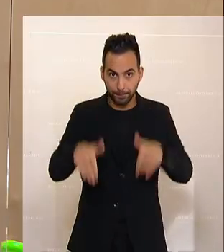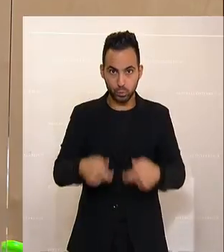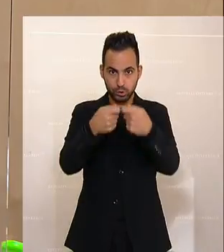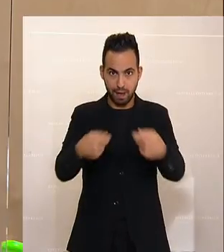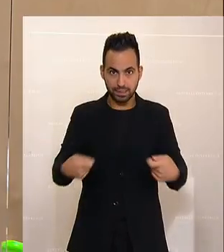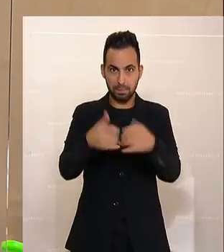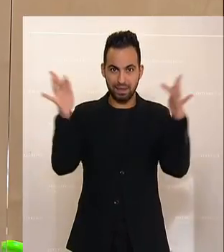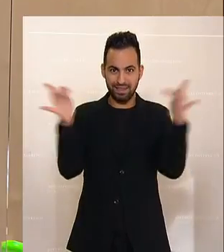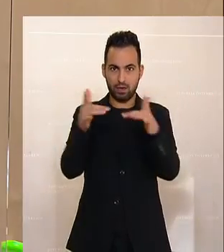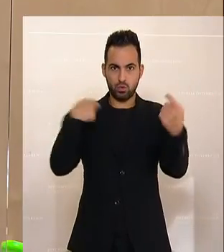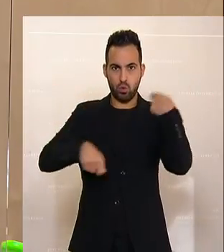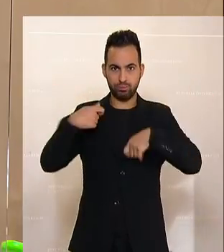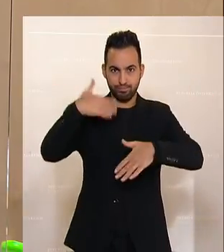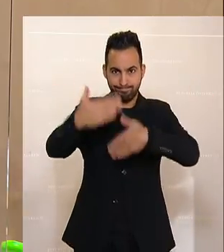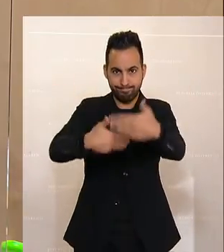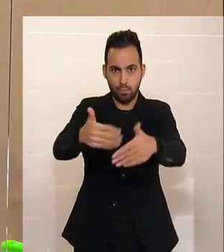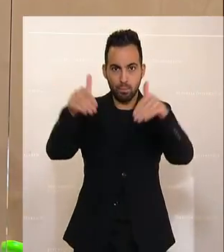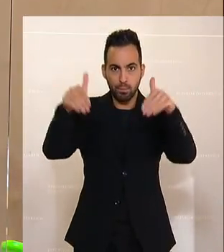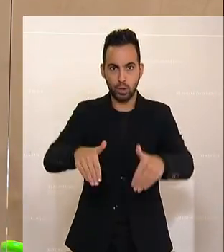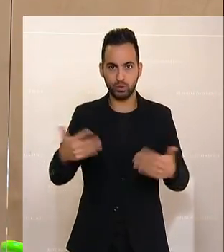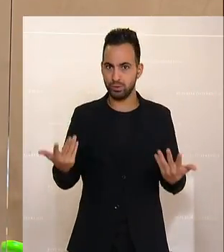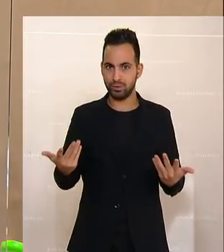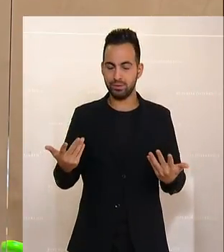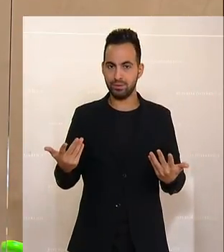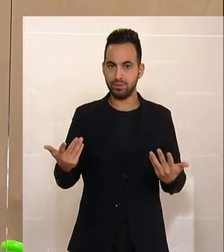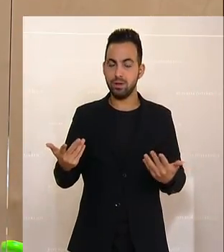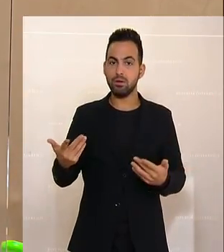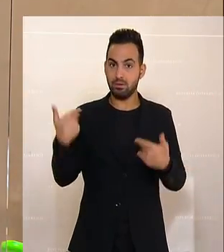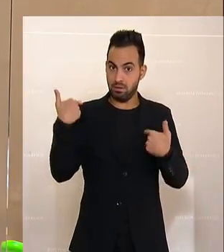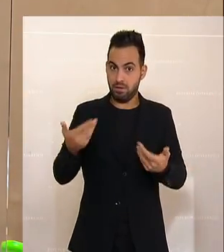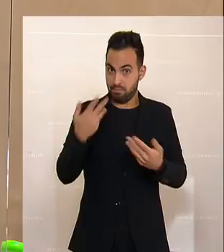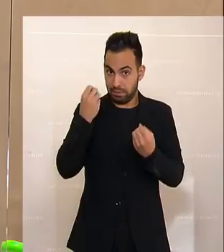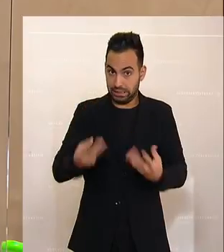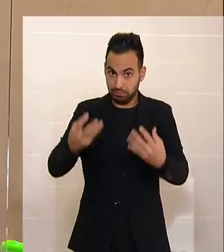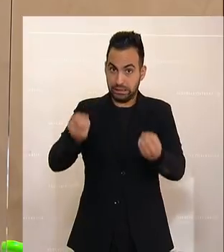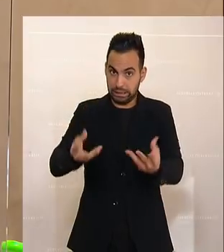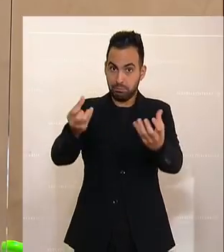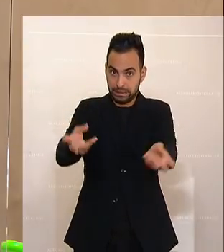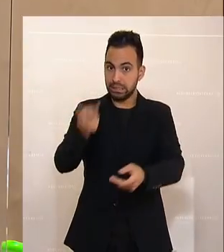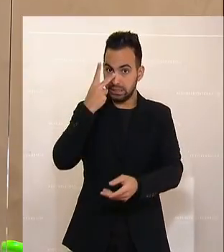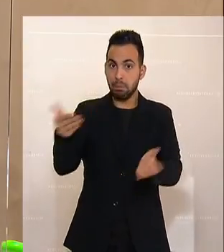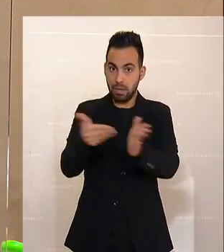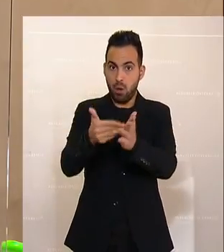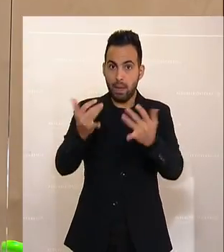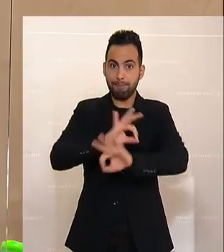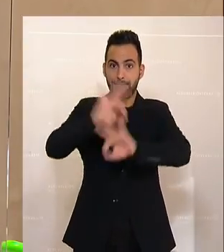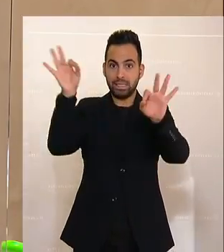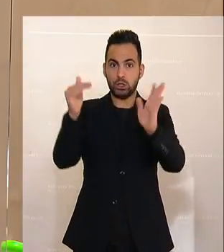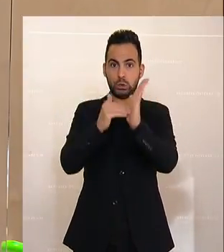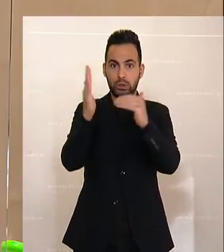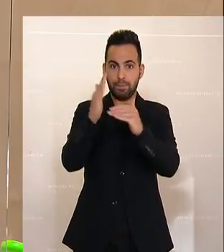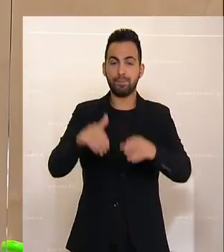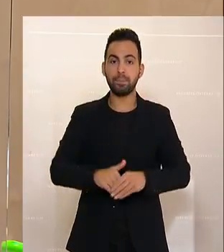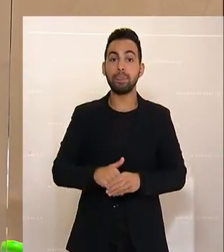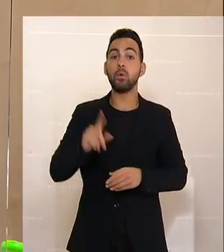gegen Korruption auf den Weg bringen. Das haben all diese Vorfälle wieder einmal sehr deutlich gemacht. Und ich darf an das von